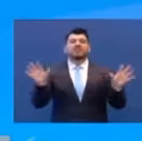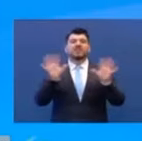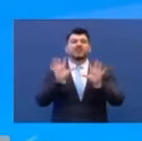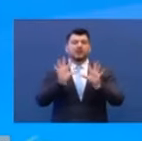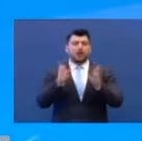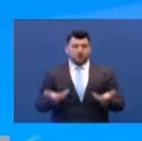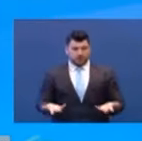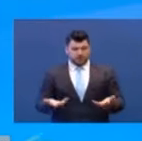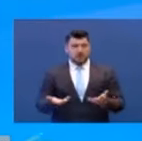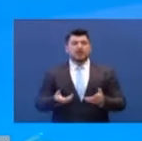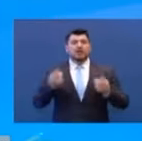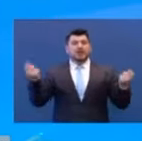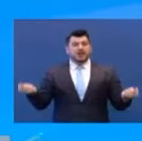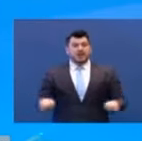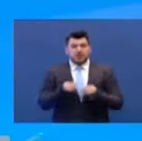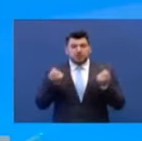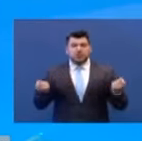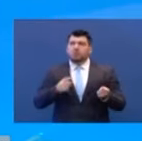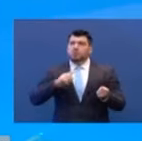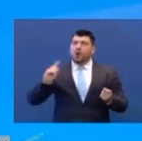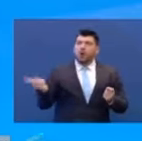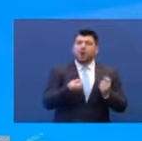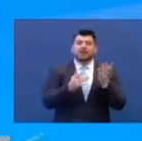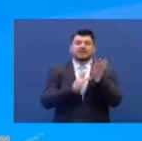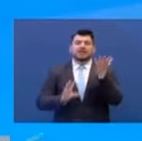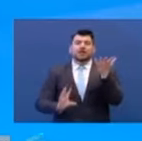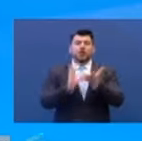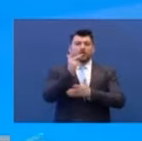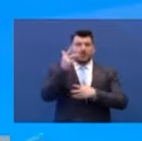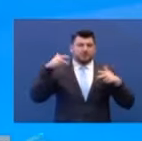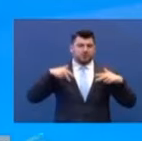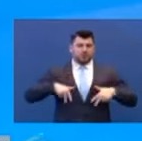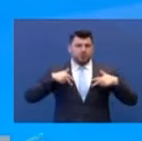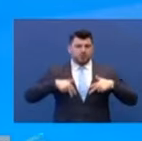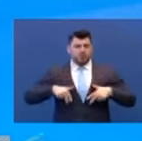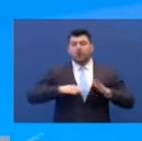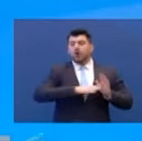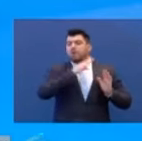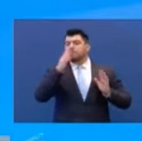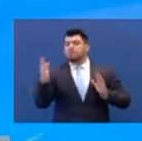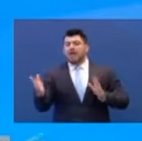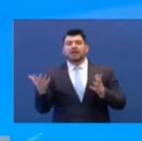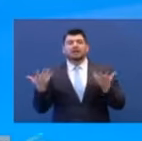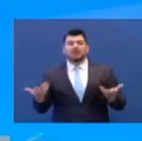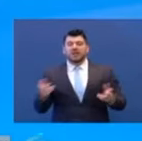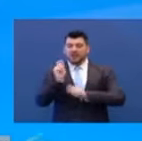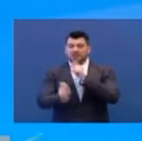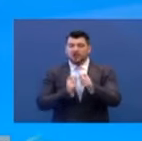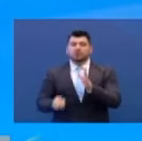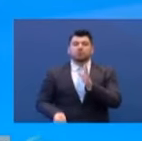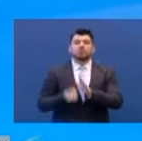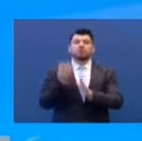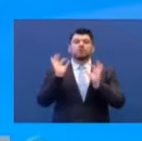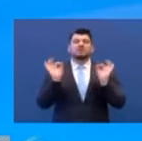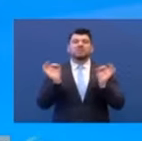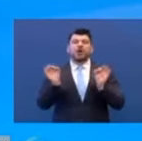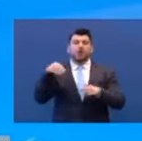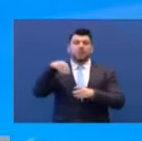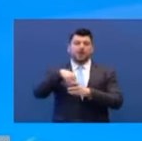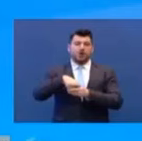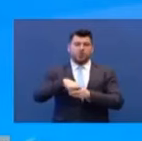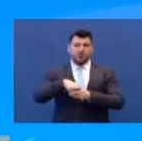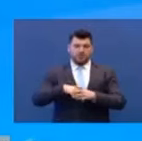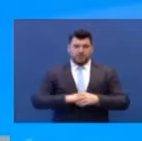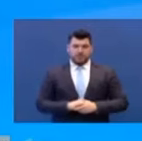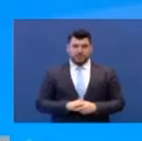αυξανόμενη χρήση των τεχνολογικών εφαρμογών του Υπουργείου, μέχρι τη δημιουργία νέου ψηφιακού εκπαιδευτικού περιεχομένου. Από την